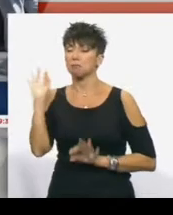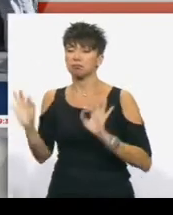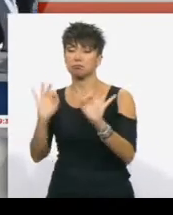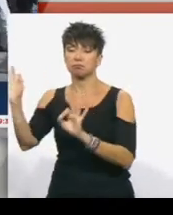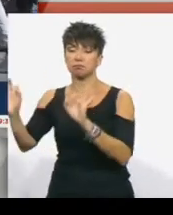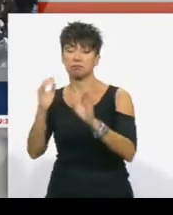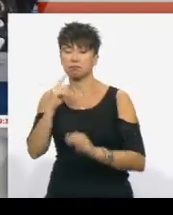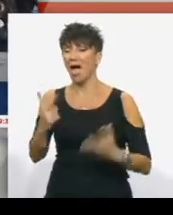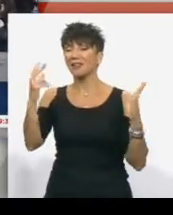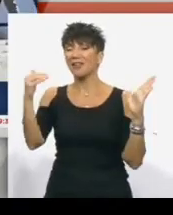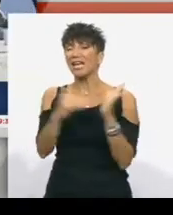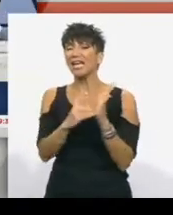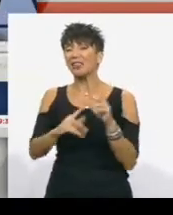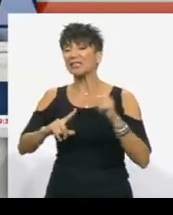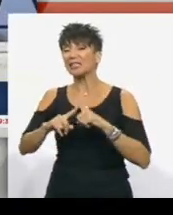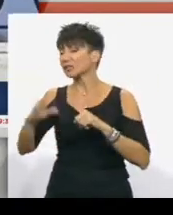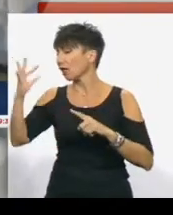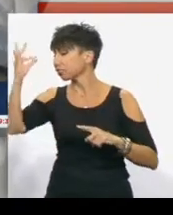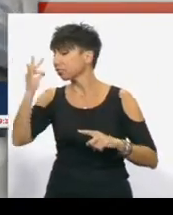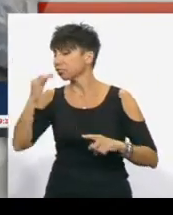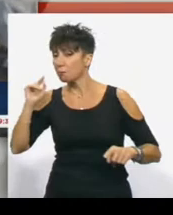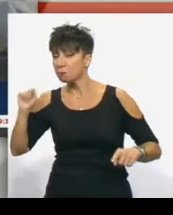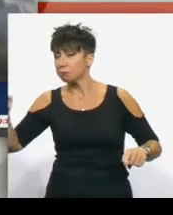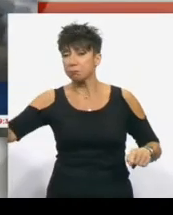8 ημέρες στη δομή φιλοξενίας στο Καράτεπέ.